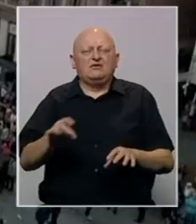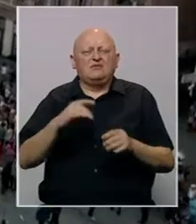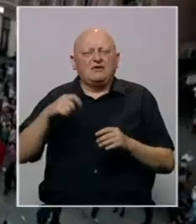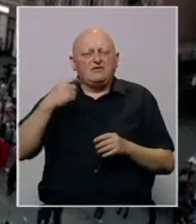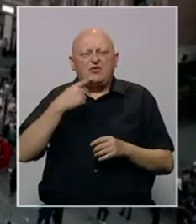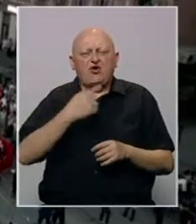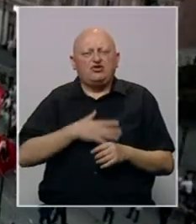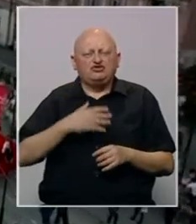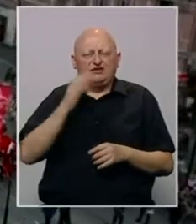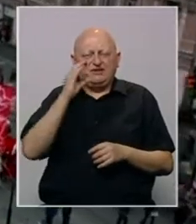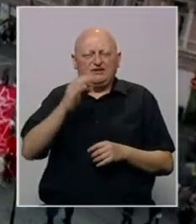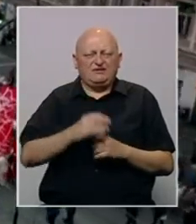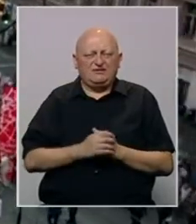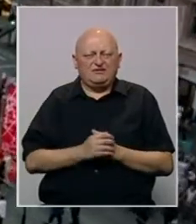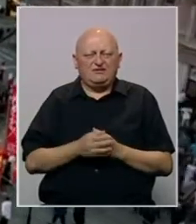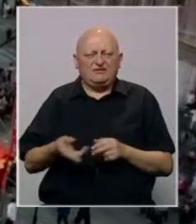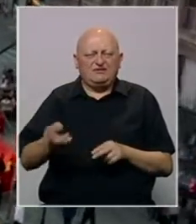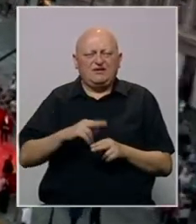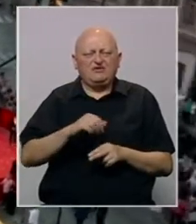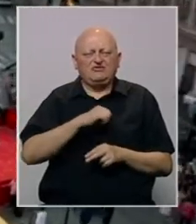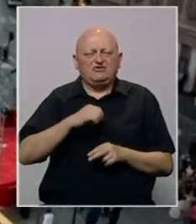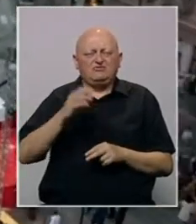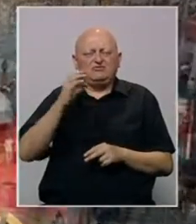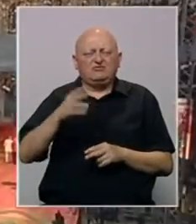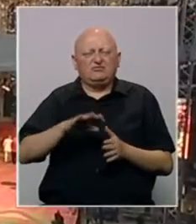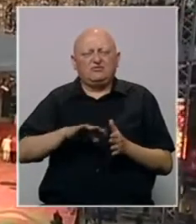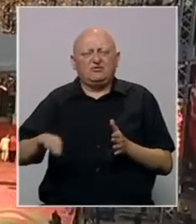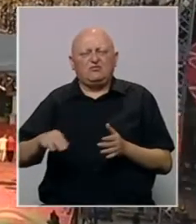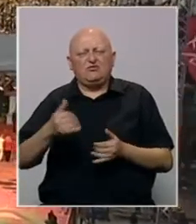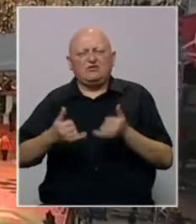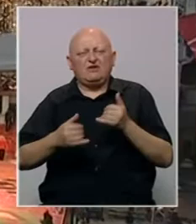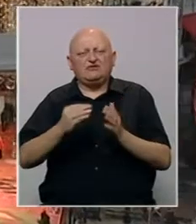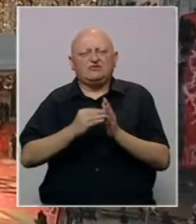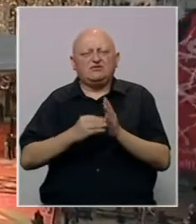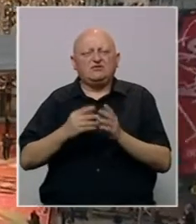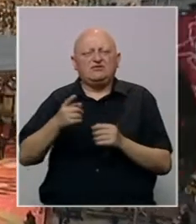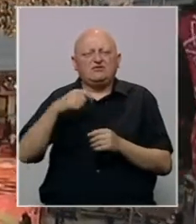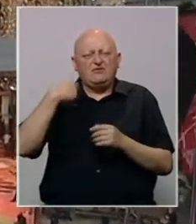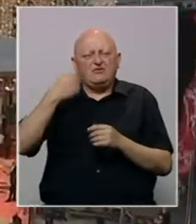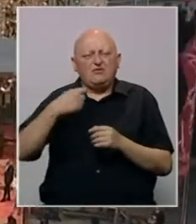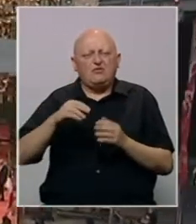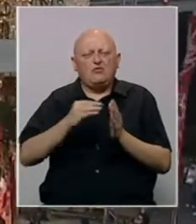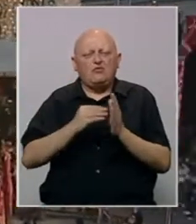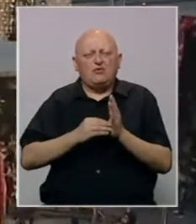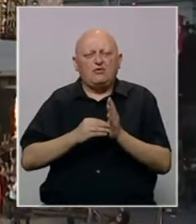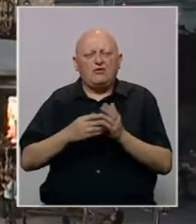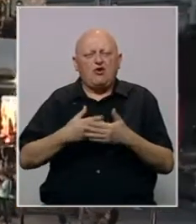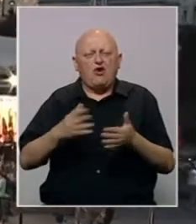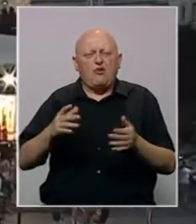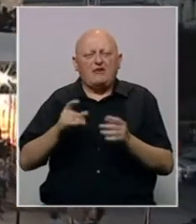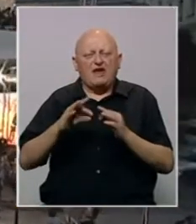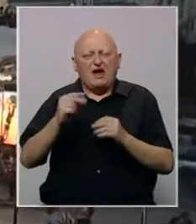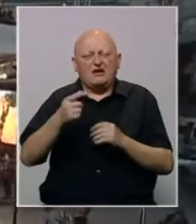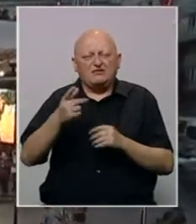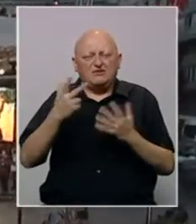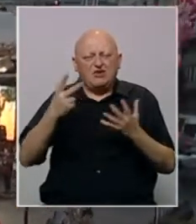filmove koje žele pogledati. Najveći interes publike je pored takmičarskog programa vlada za filmove u programu Open Air u kojem